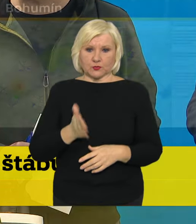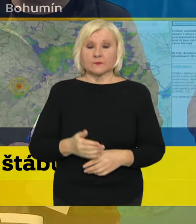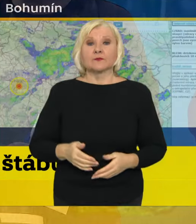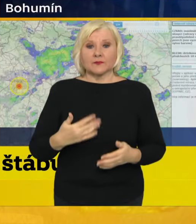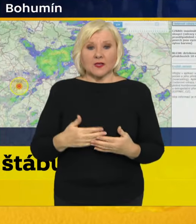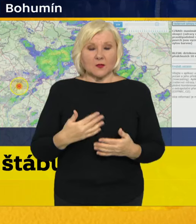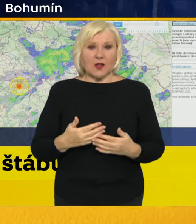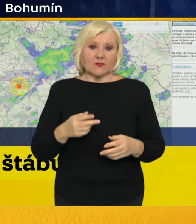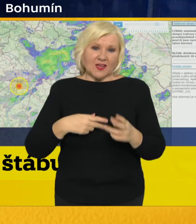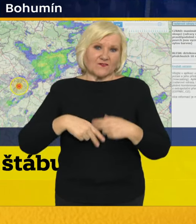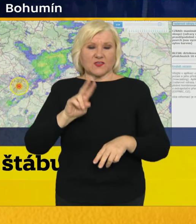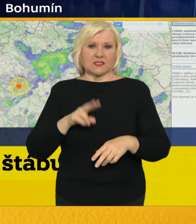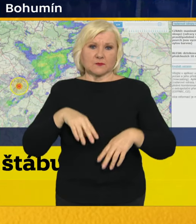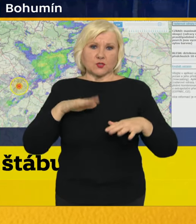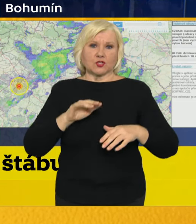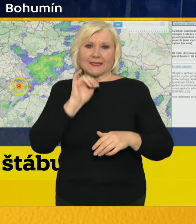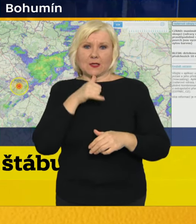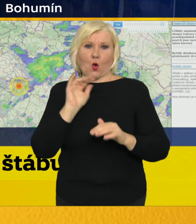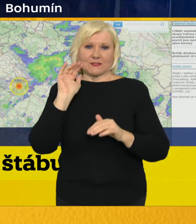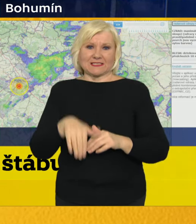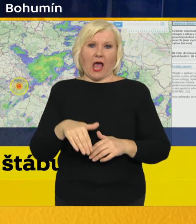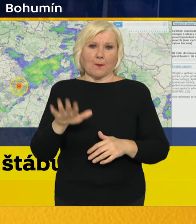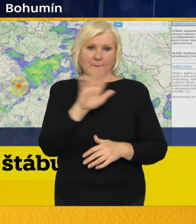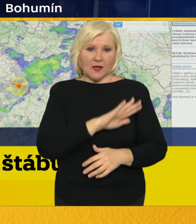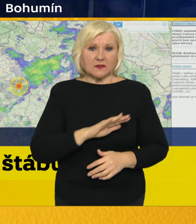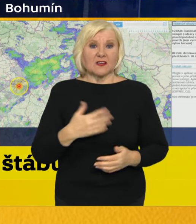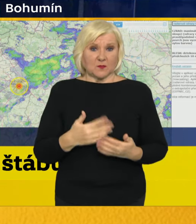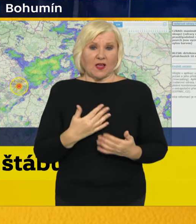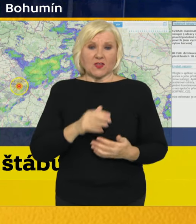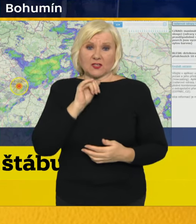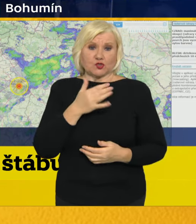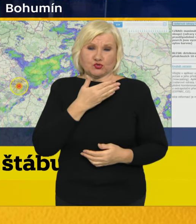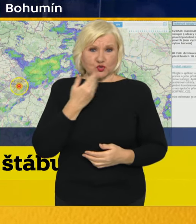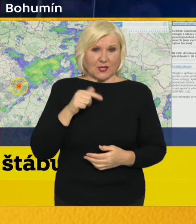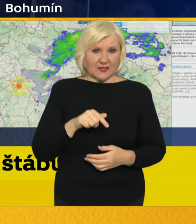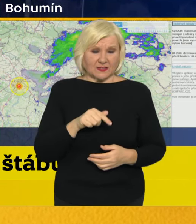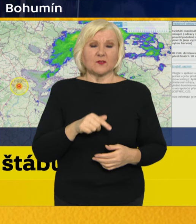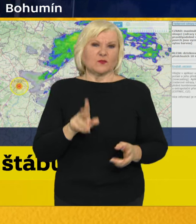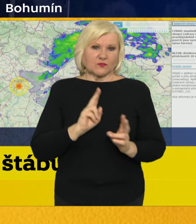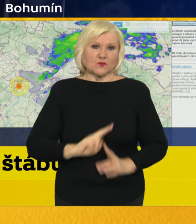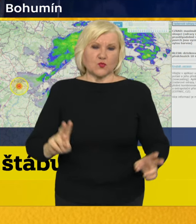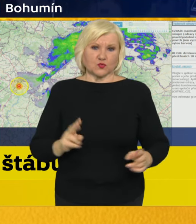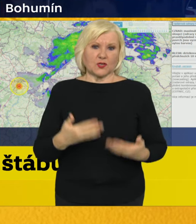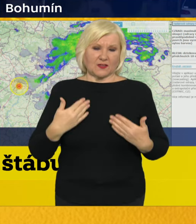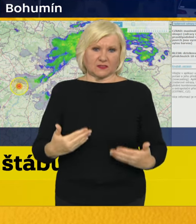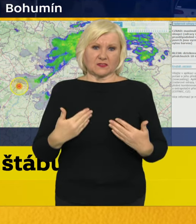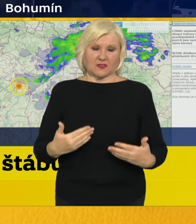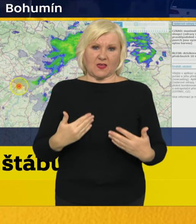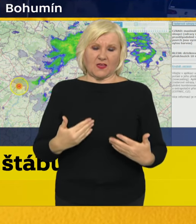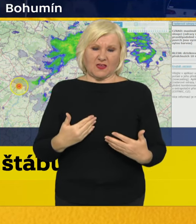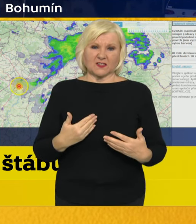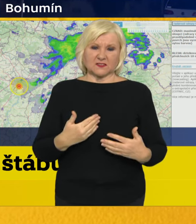srážky na Jihozápadě. Právě Jižní Čechy můžou býti tím teď velmi zkoušenou